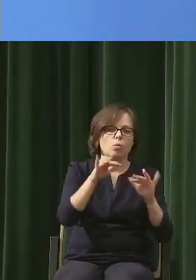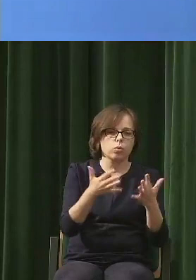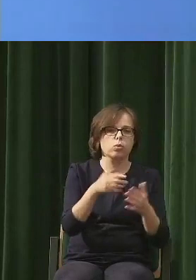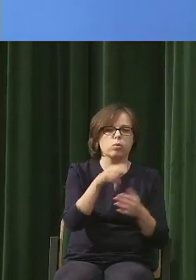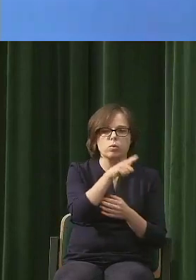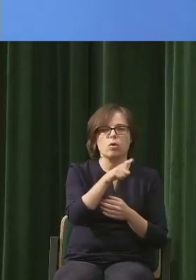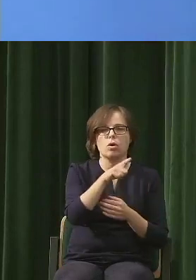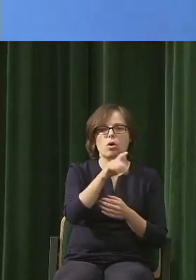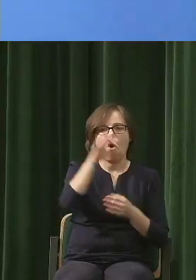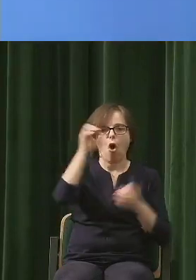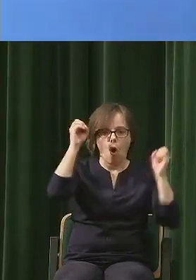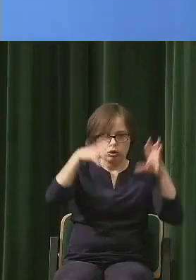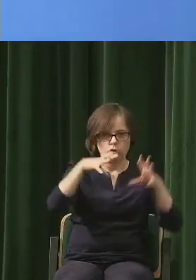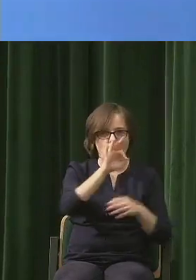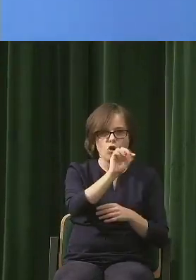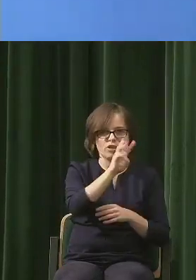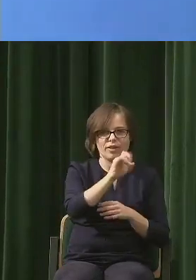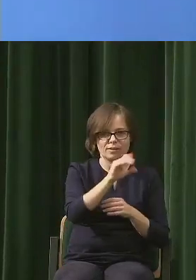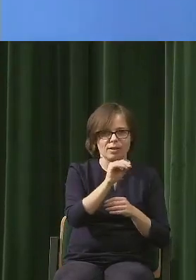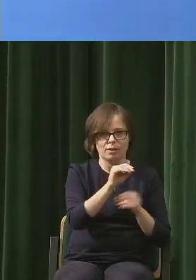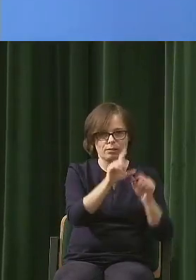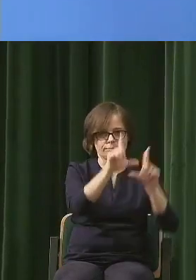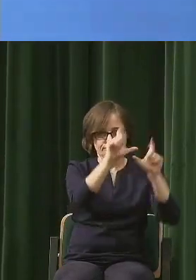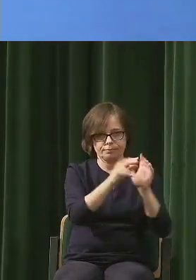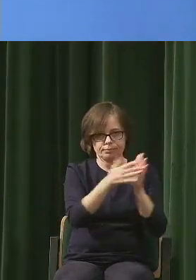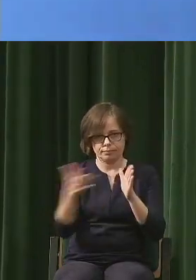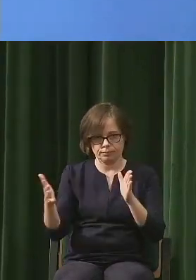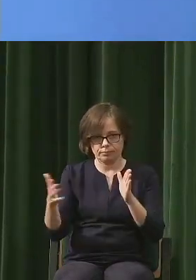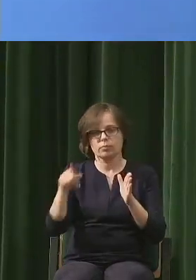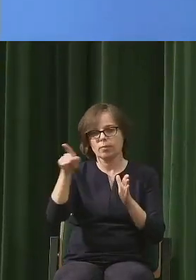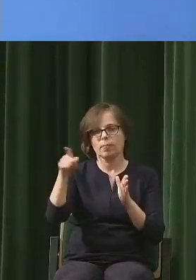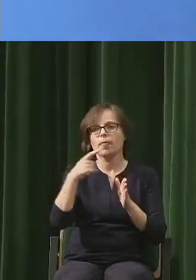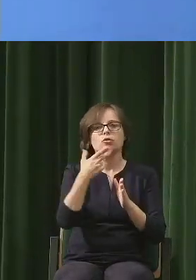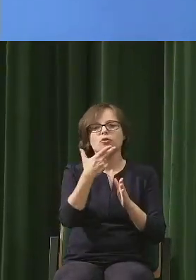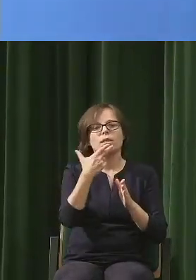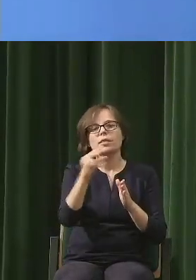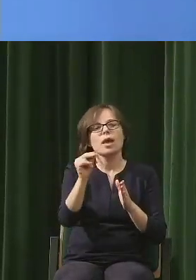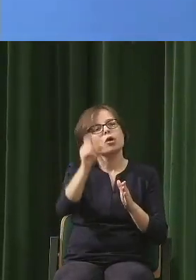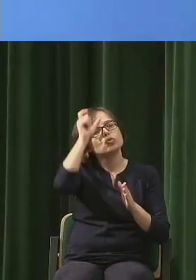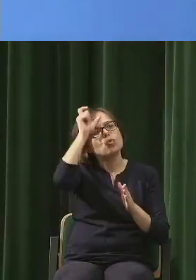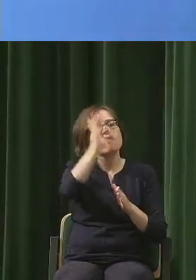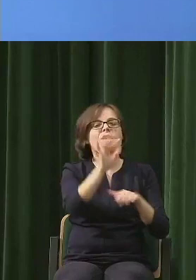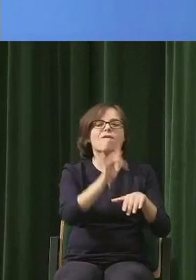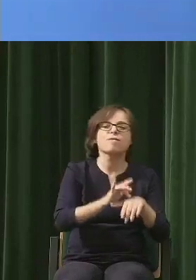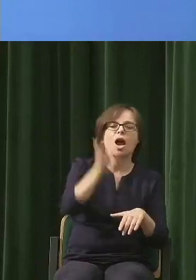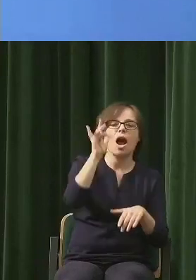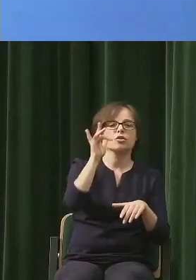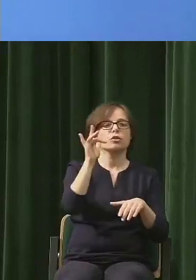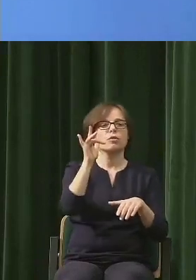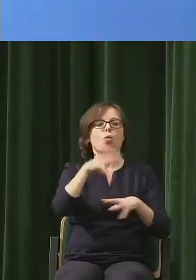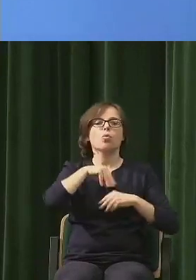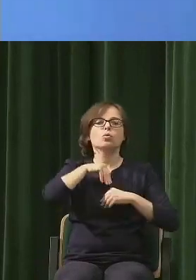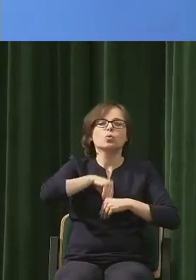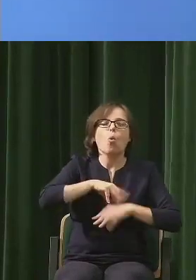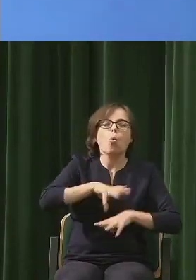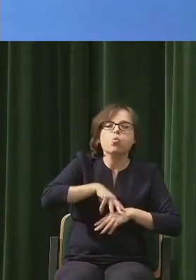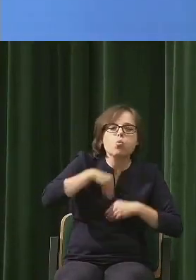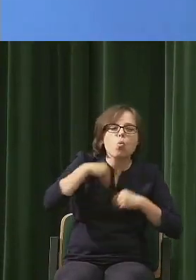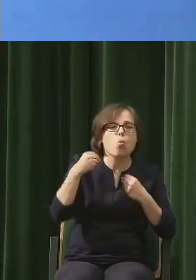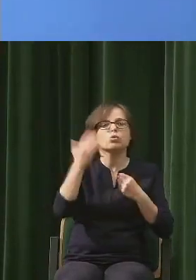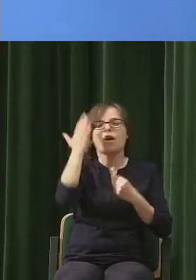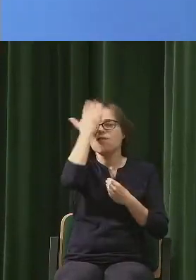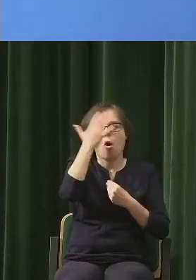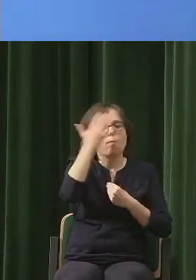umysł jest odpowiedzią na cały świat, a nie duch, nie wrażliwość człowieka, nie wyobraźnia.